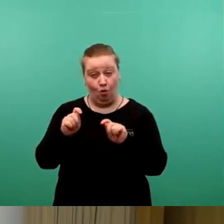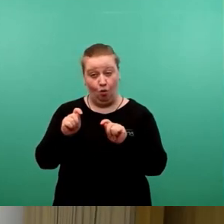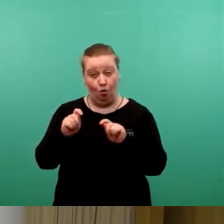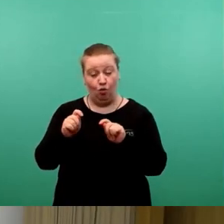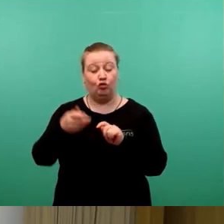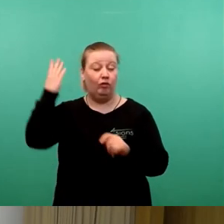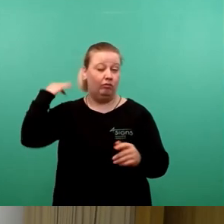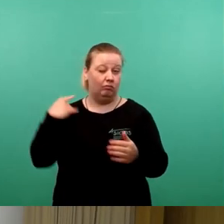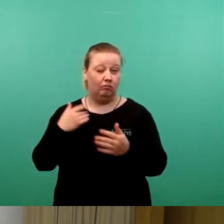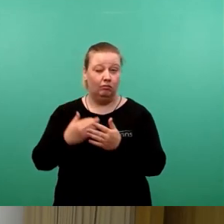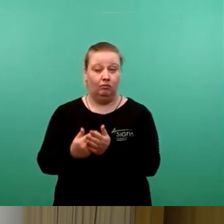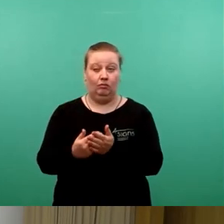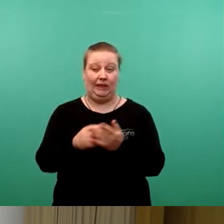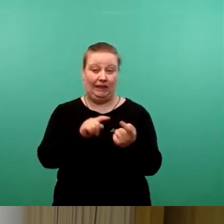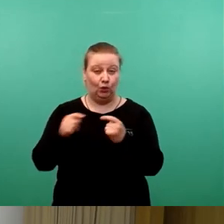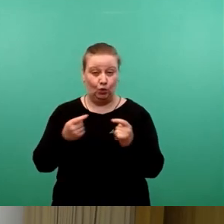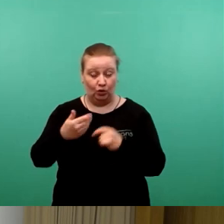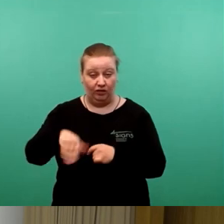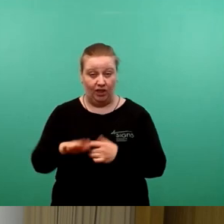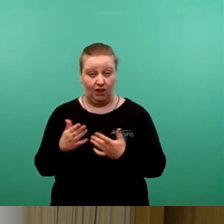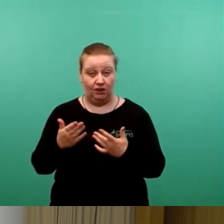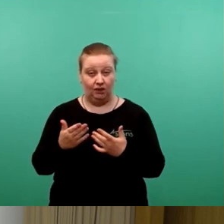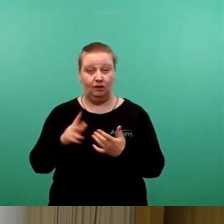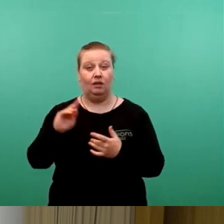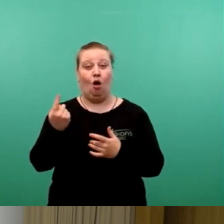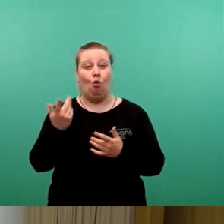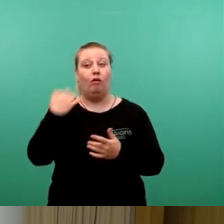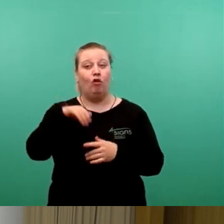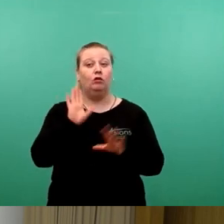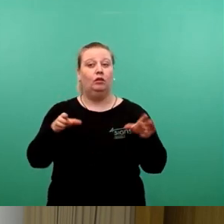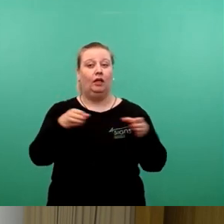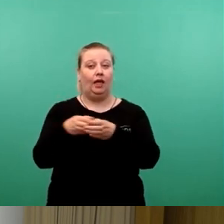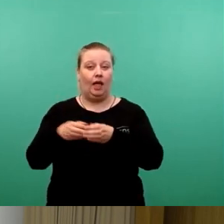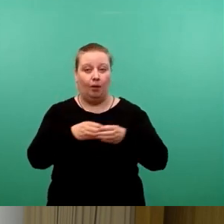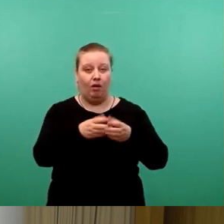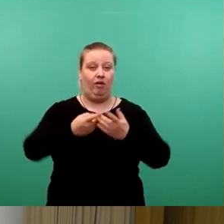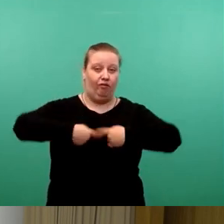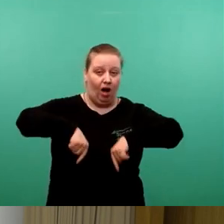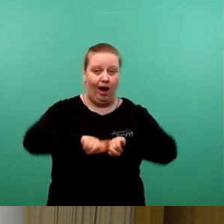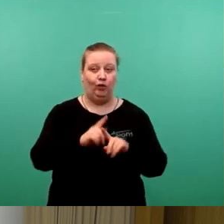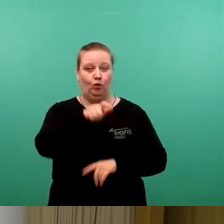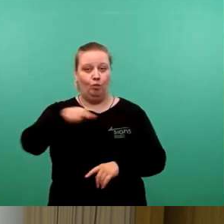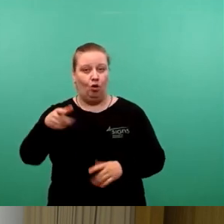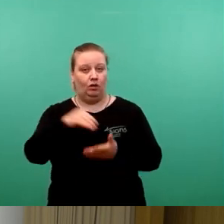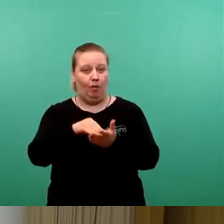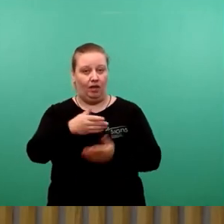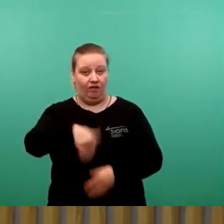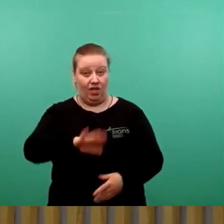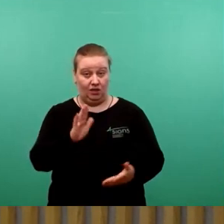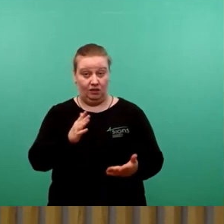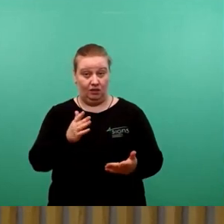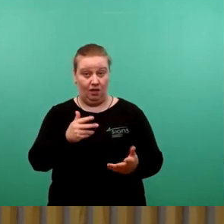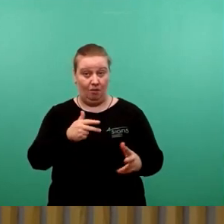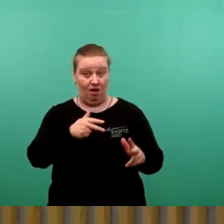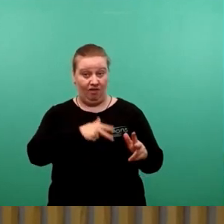Diskussionsprozess voraus und eine Beteiligung von den gewählten Gremien, der Vereine und der Bürgerinnen. Wie sieht es aber